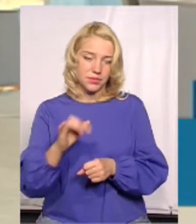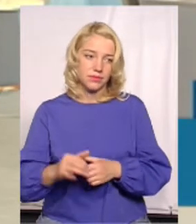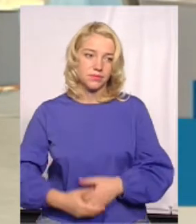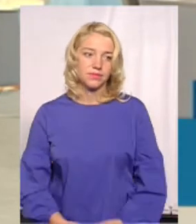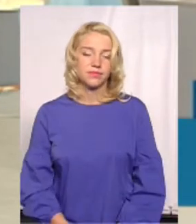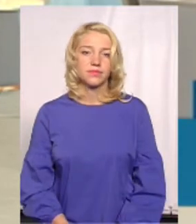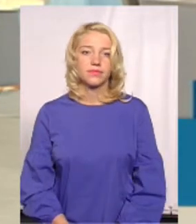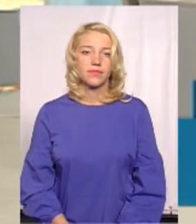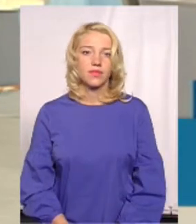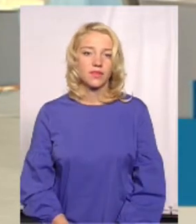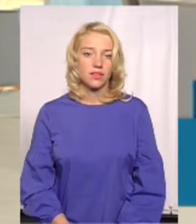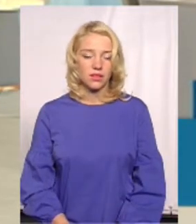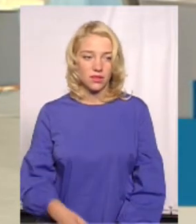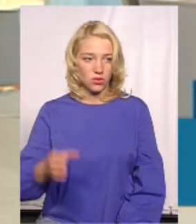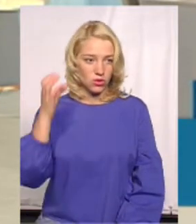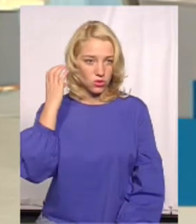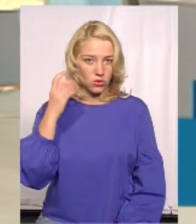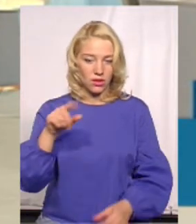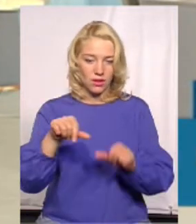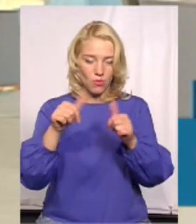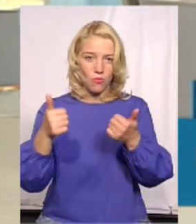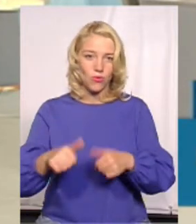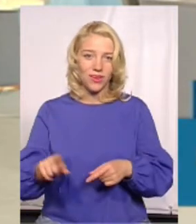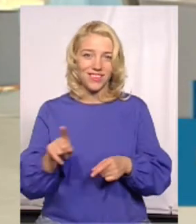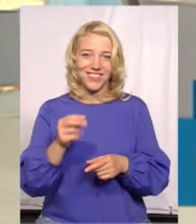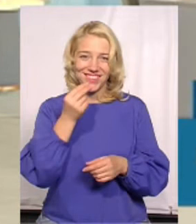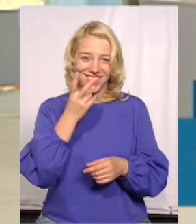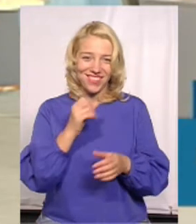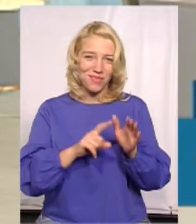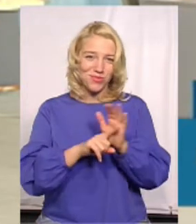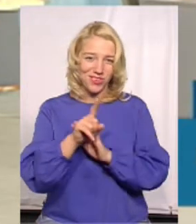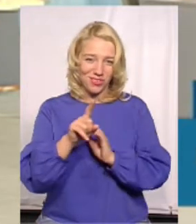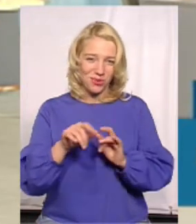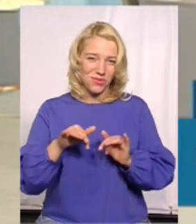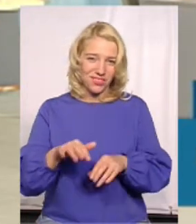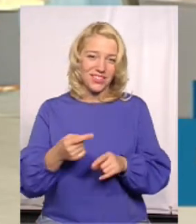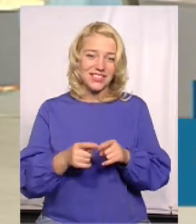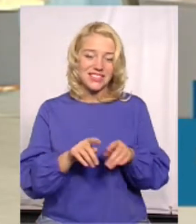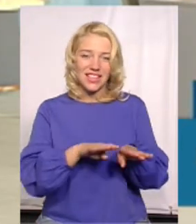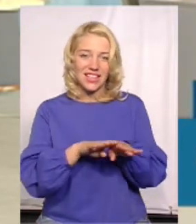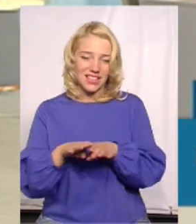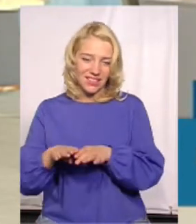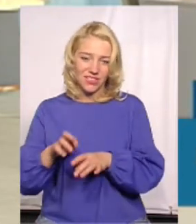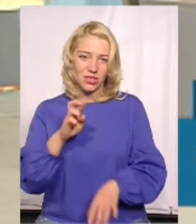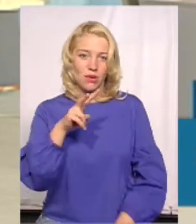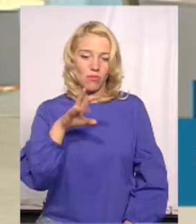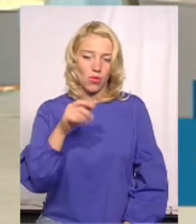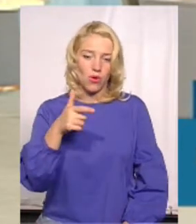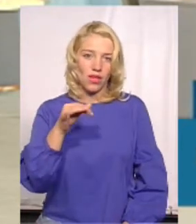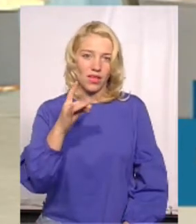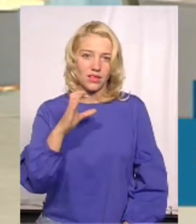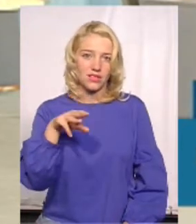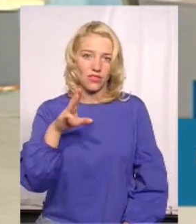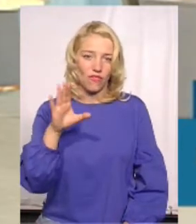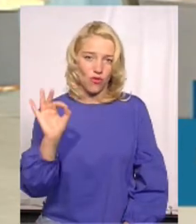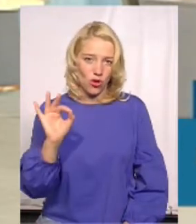малі. Це, може, були якісь не такі буряки, які вони там їли на початку передачі? Це рівень, просто рівень самого блогерства, якщо людина